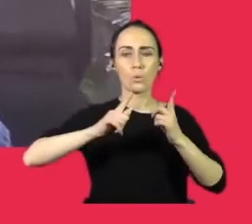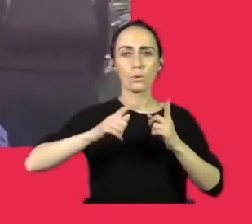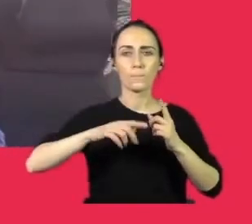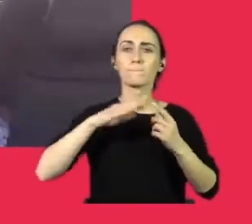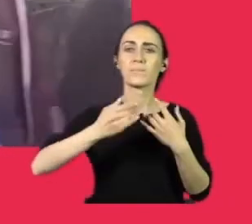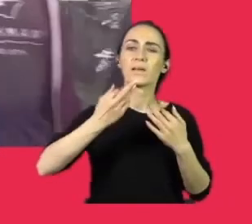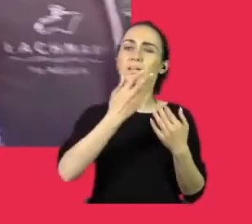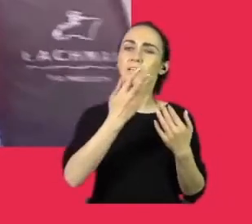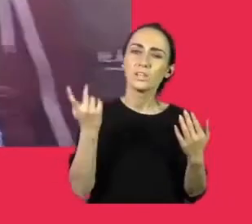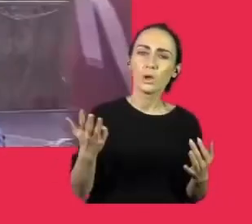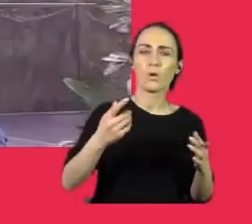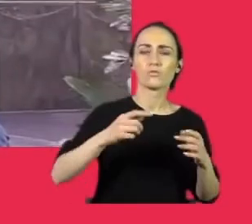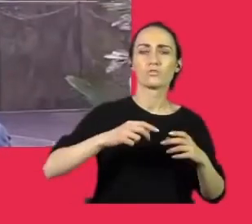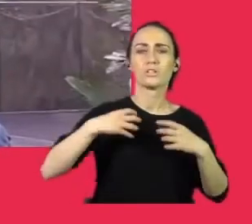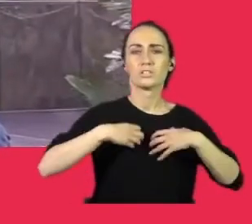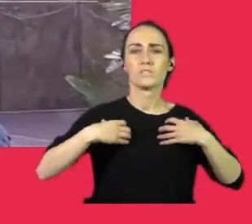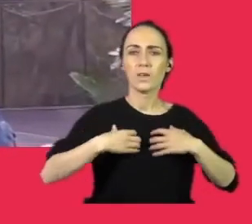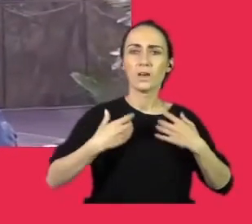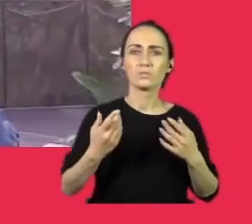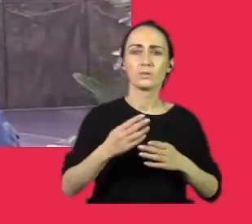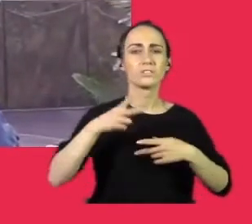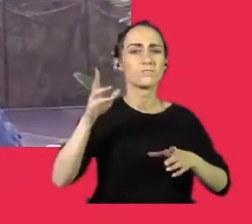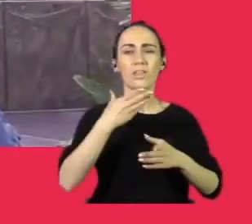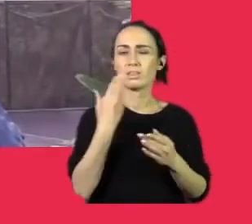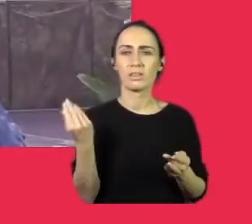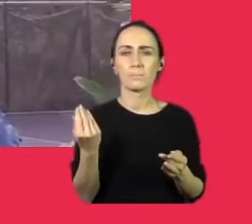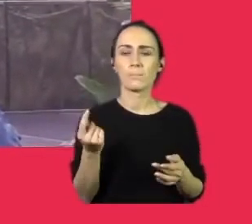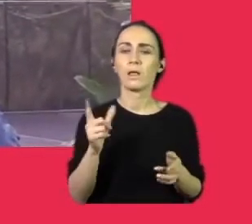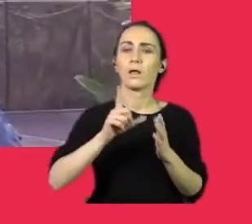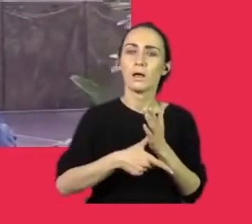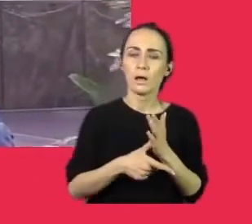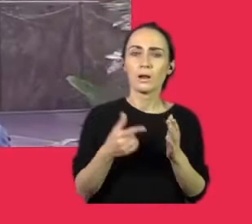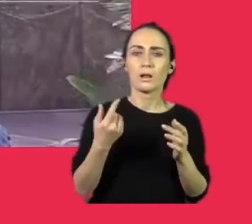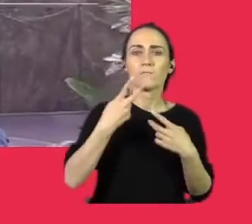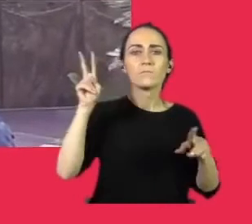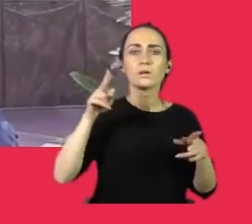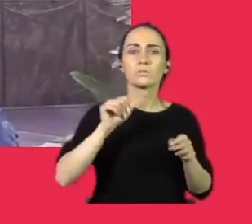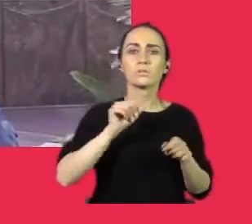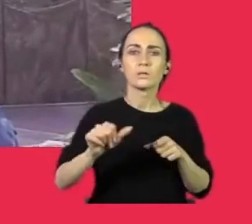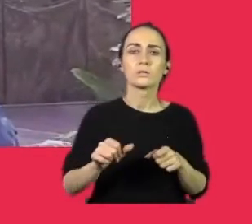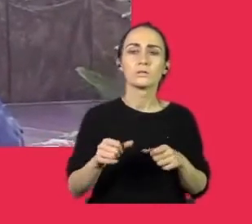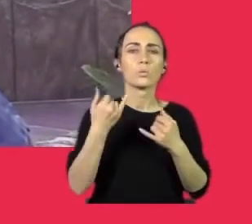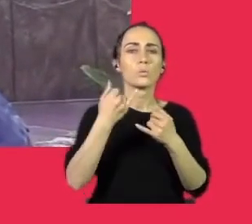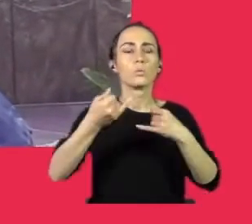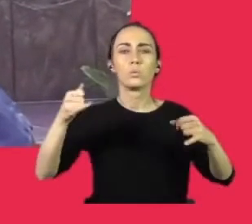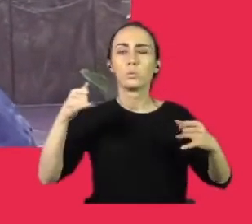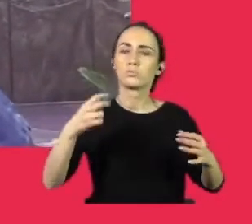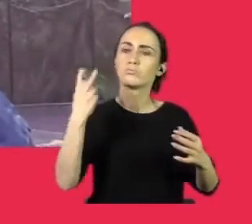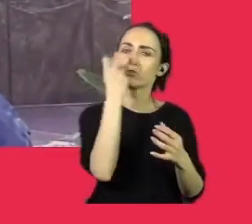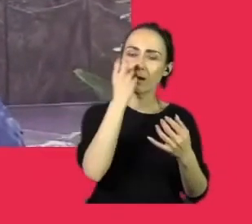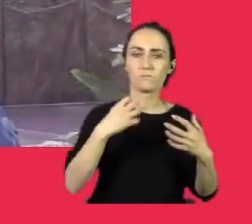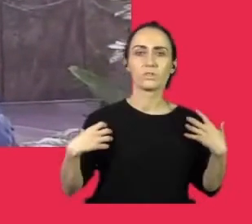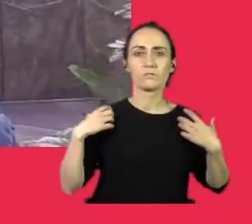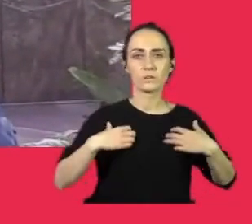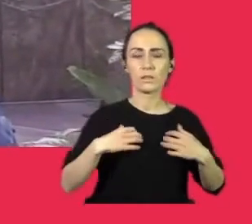ilość zwierząt netto w zasadzie się niewiele zwiększa. Natomiast jest coraz większa różnorodność gatunkowa. W